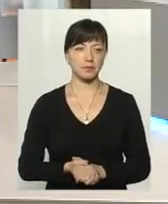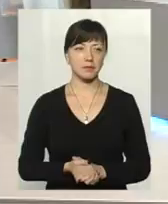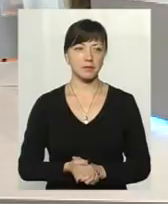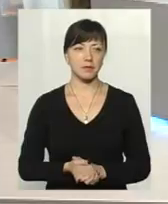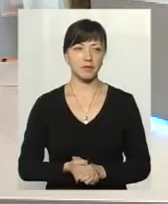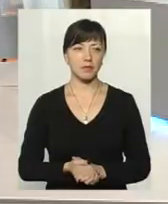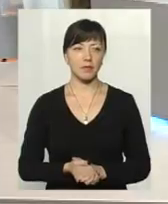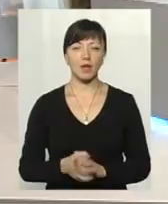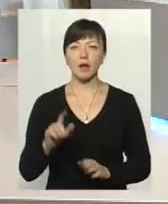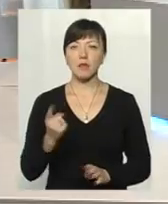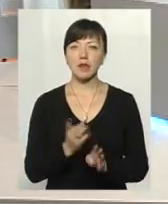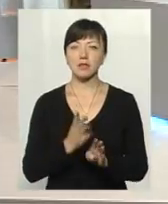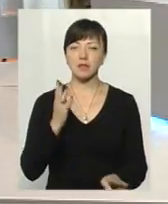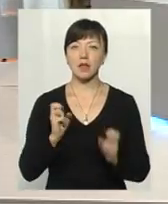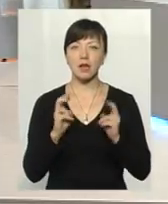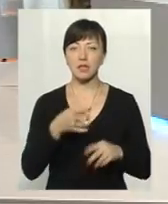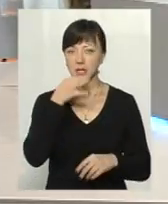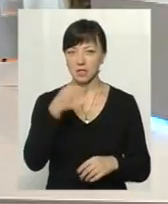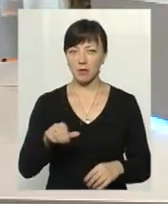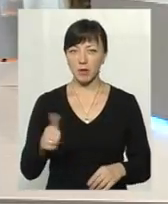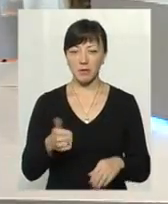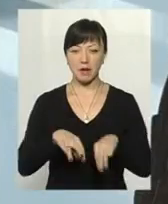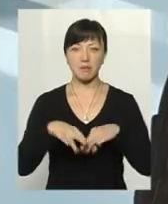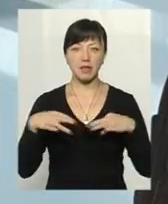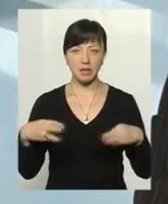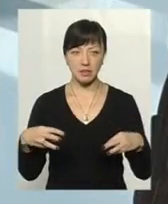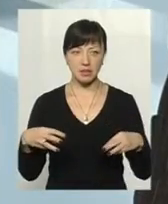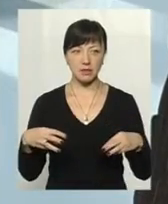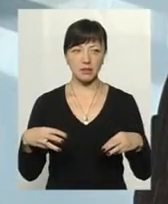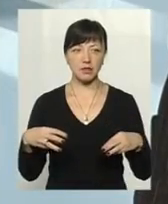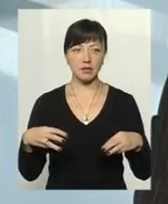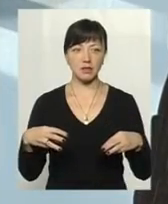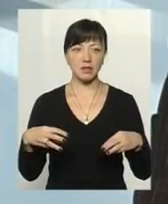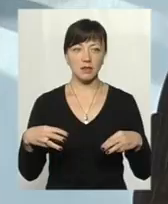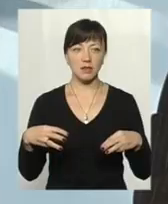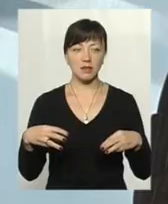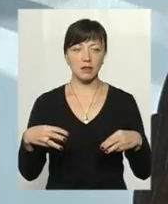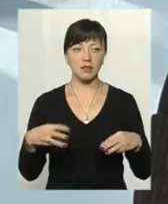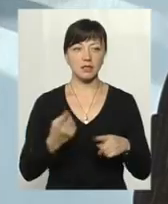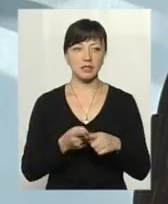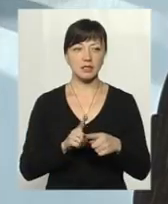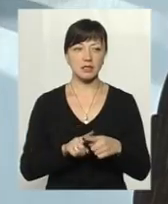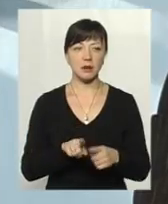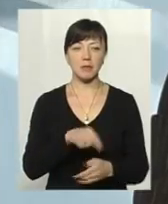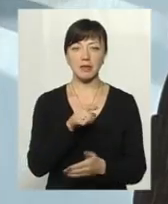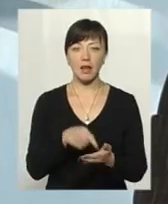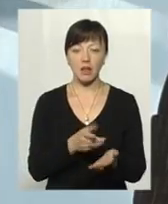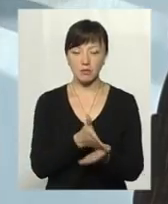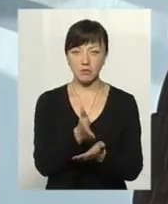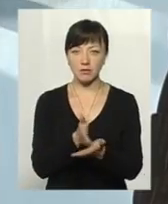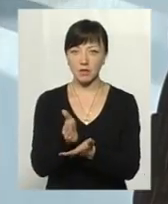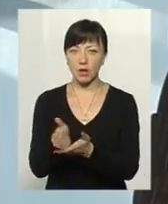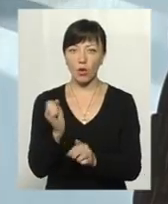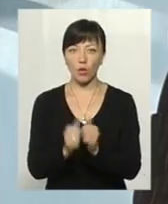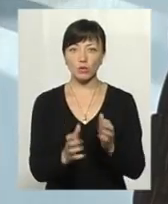все, зазначив прем'єр-міністр України і довів завдання до всіх органів виконавчої влади, це питання дійти до кожної родини,